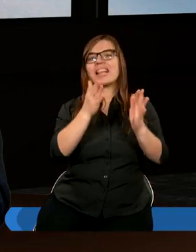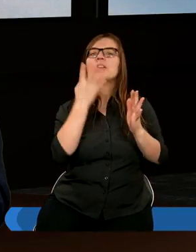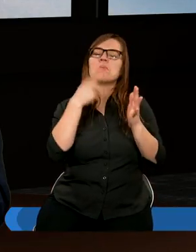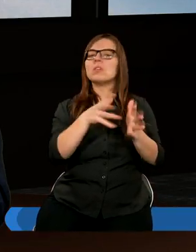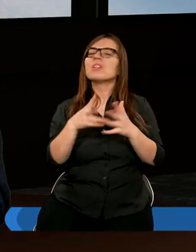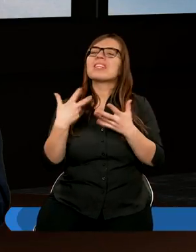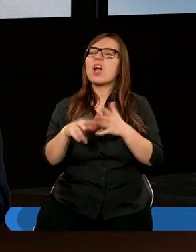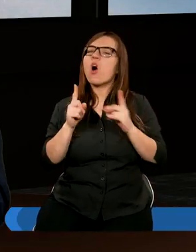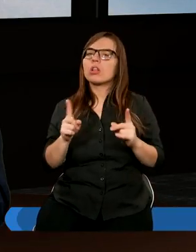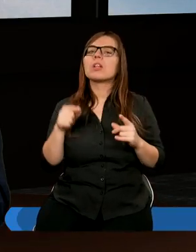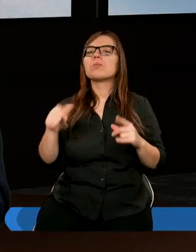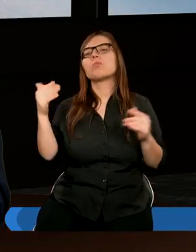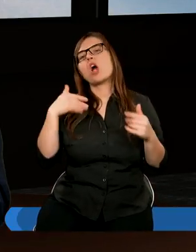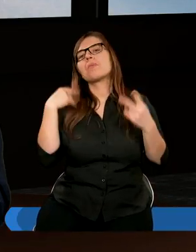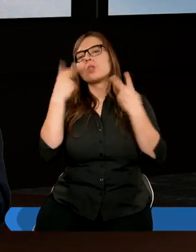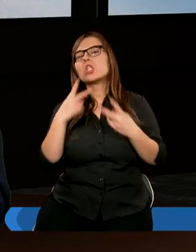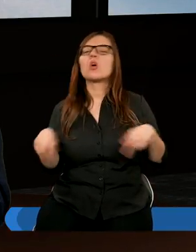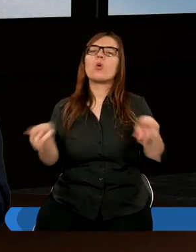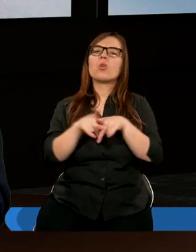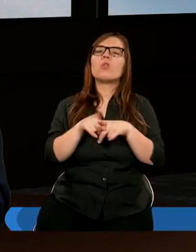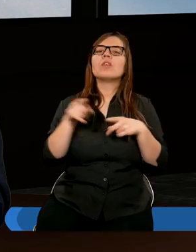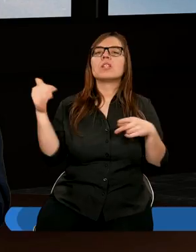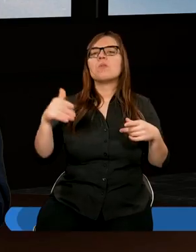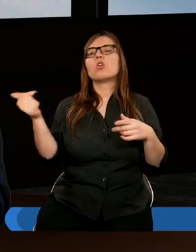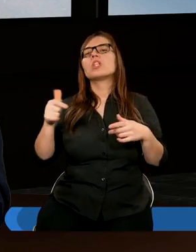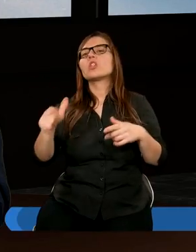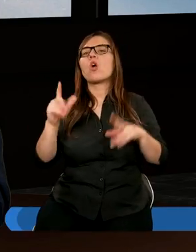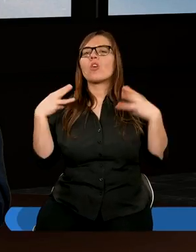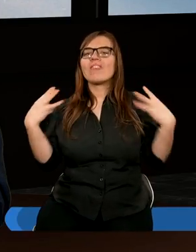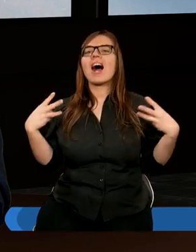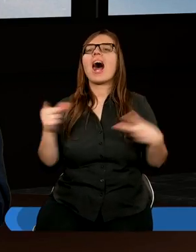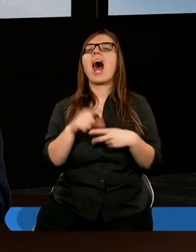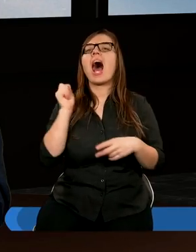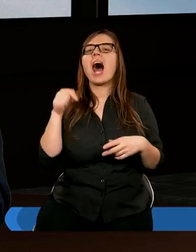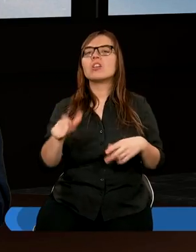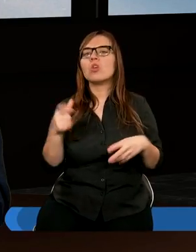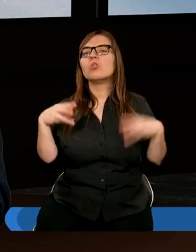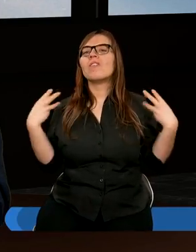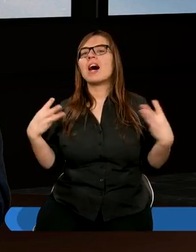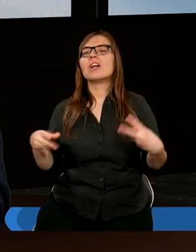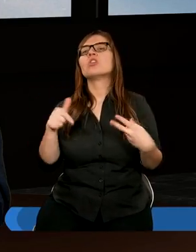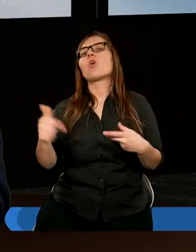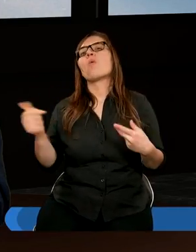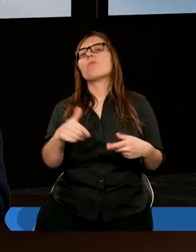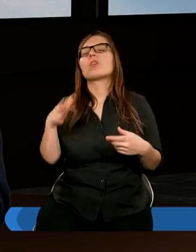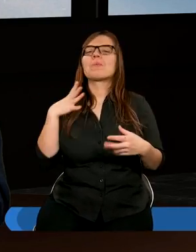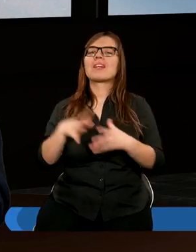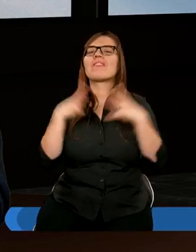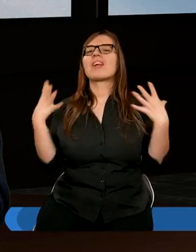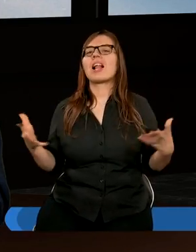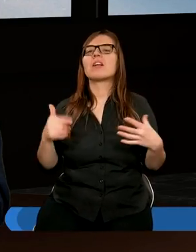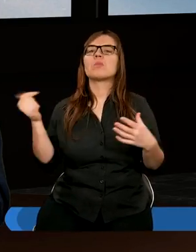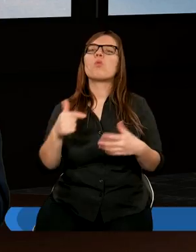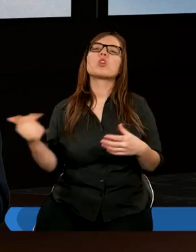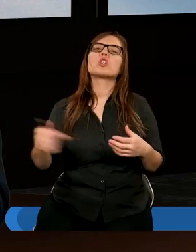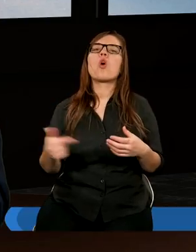bo można by odczytać, że róbmy tylko to, co ważne, a to, co ważne, to musi być wielkie, to